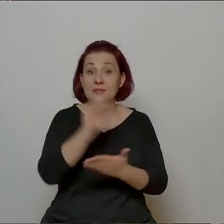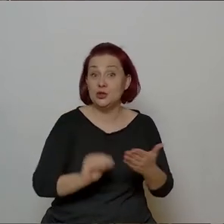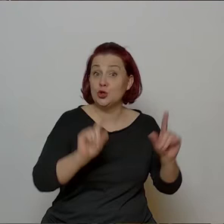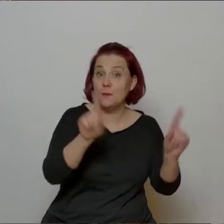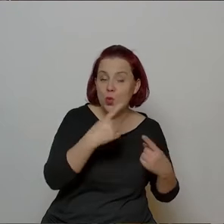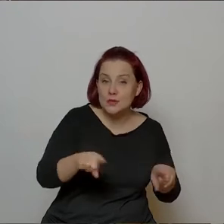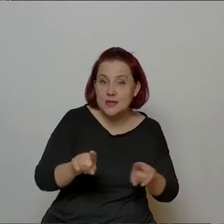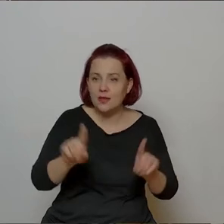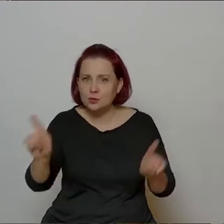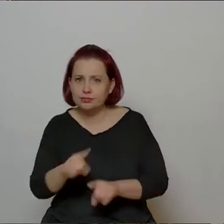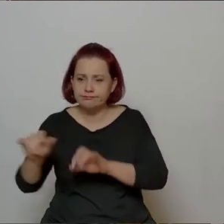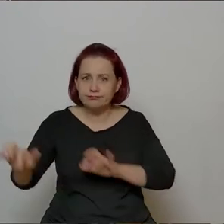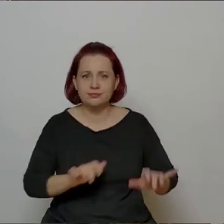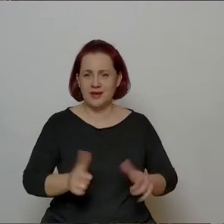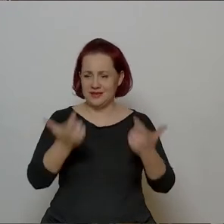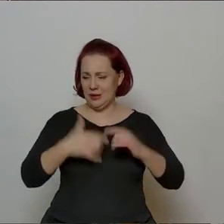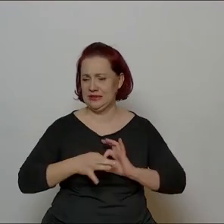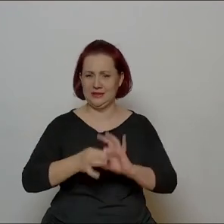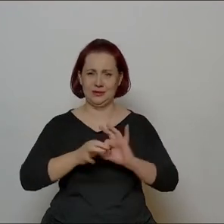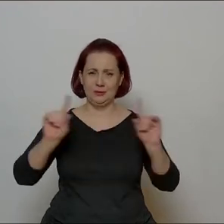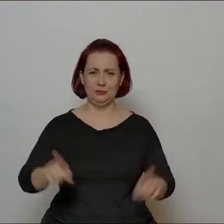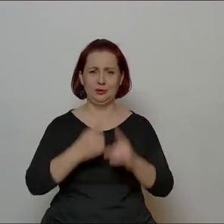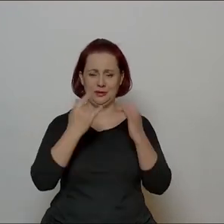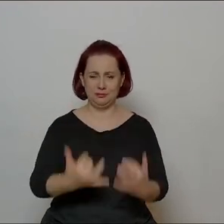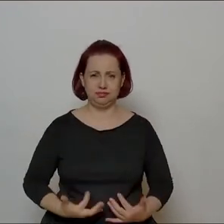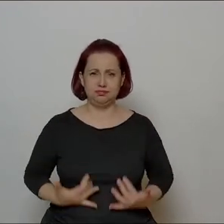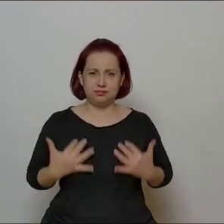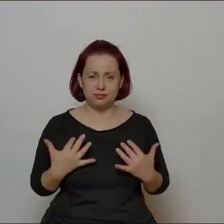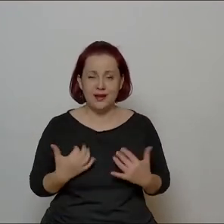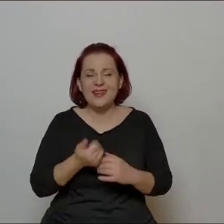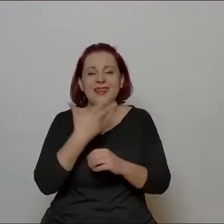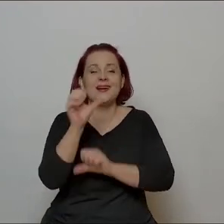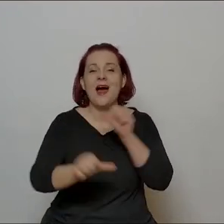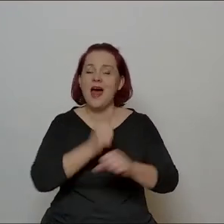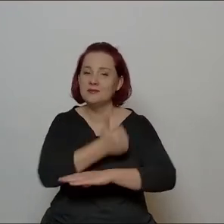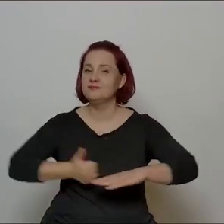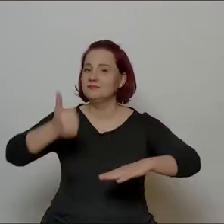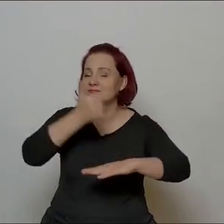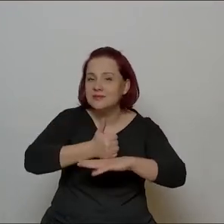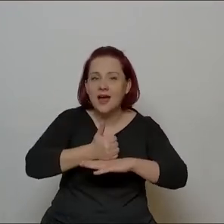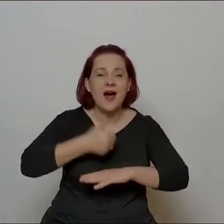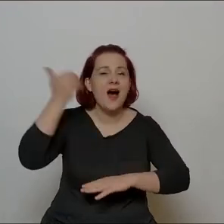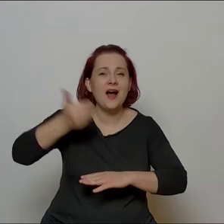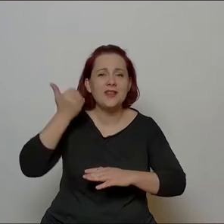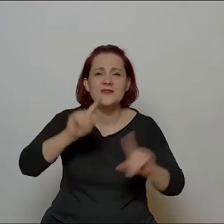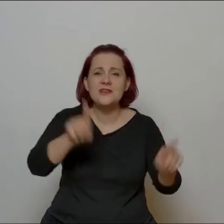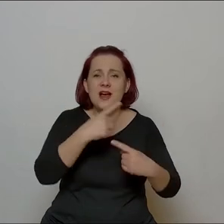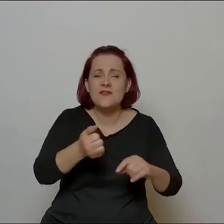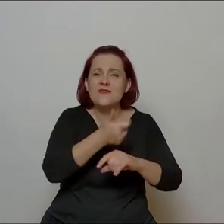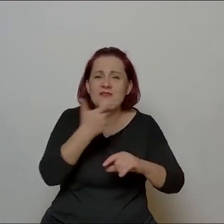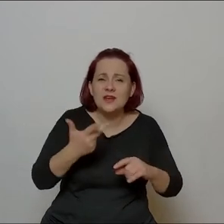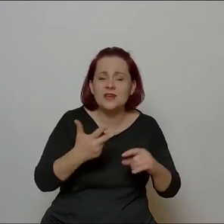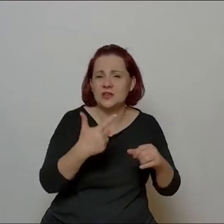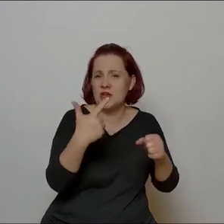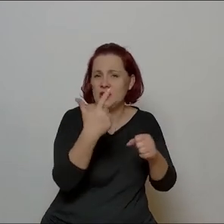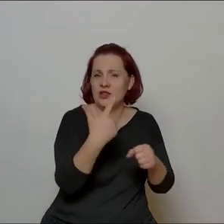która cała jest muzyką. Przez kilka lat szefowała Krakowskiej Filharmonii, przez prawie dwie dekady Narodowej